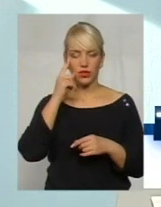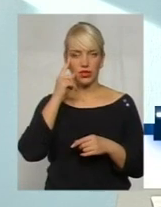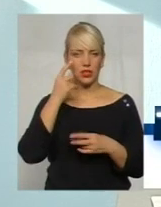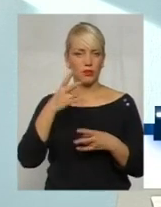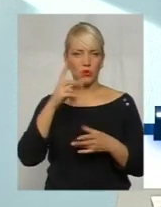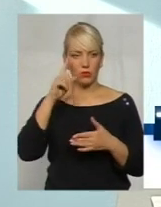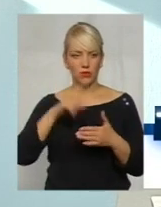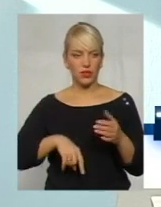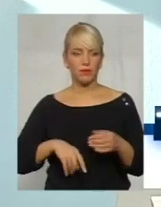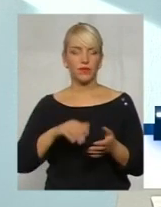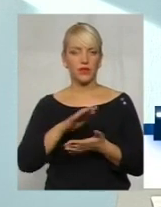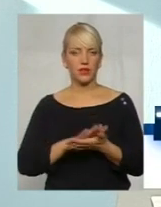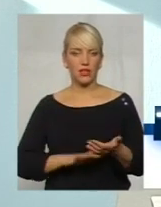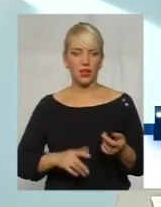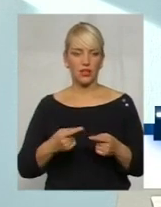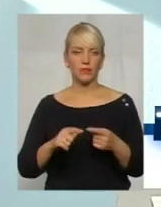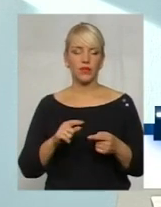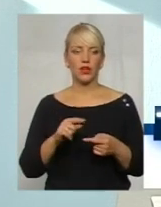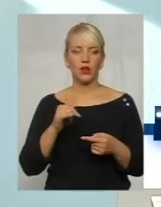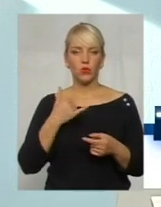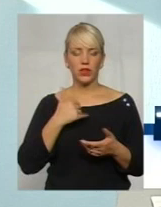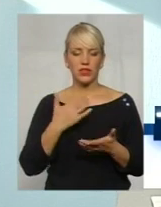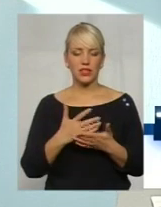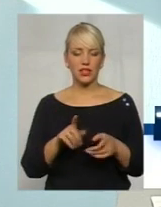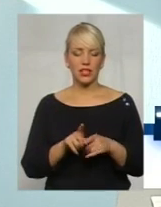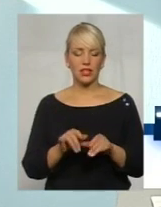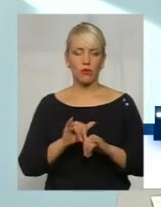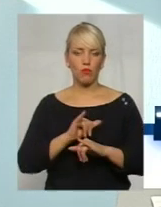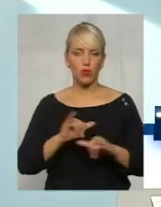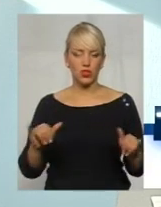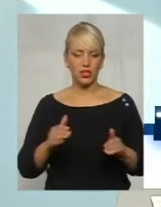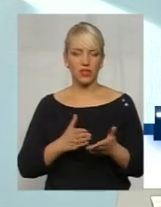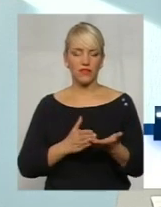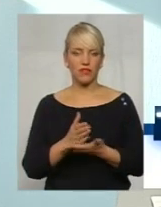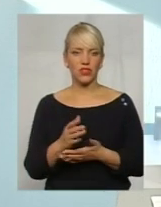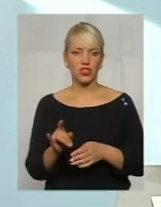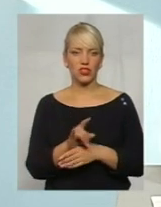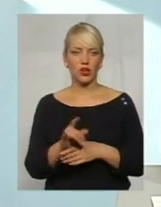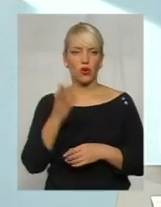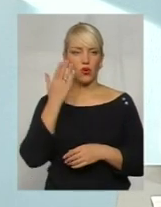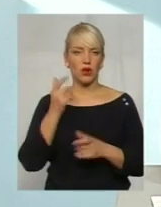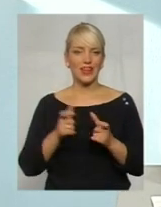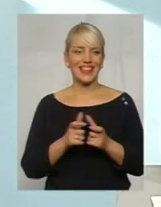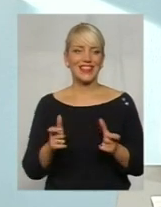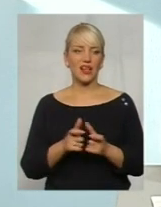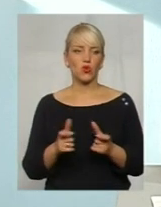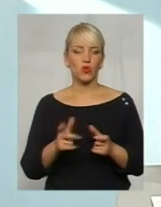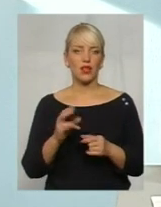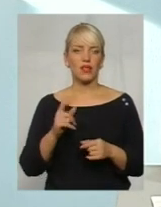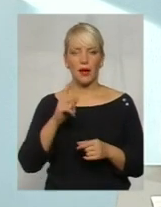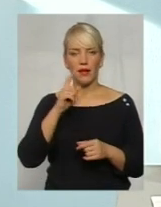це. Далі, у нас зараз є поширений вид такі шахрайства, коли талони на пальне пропонують.